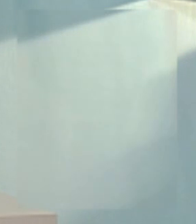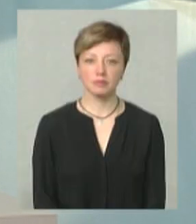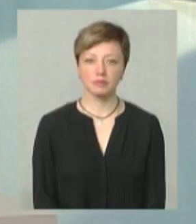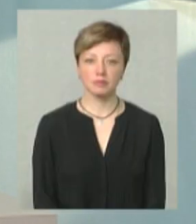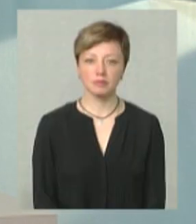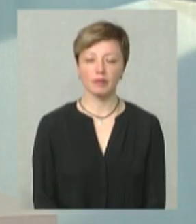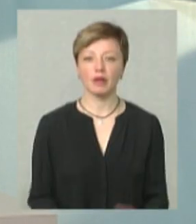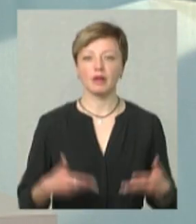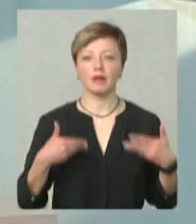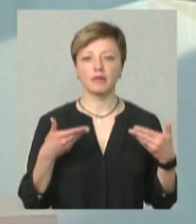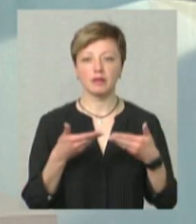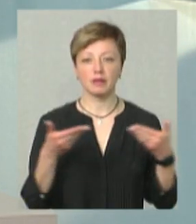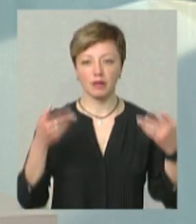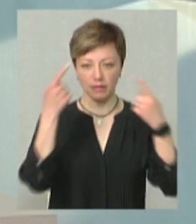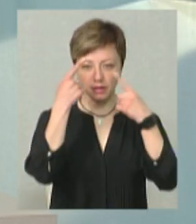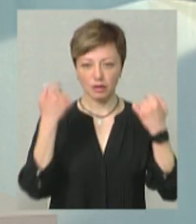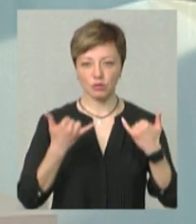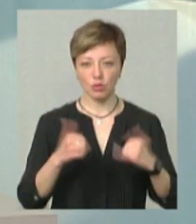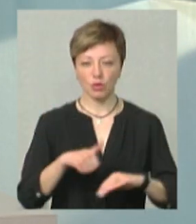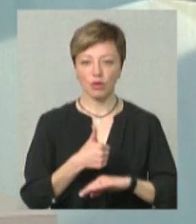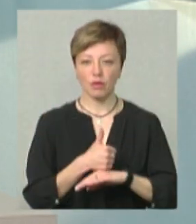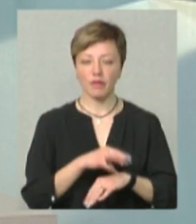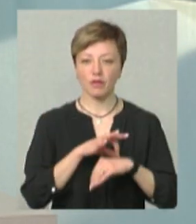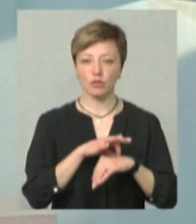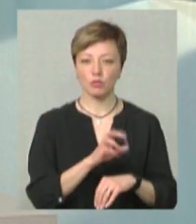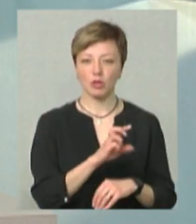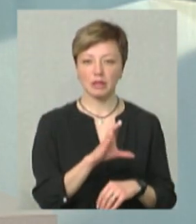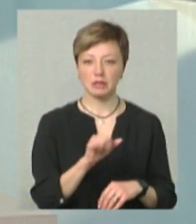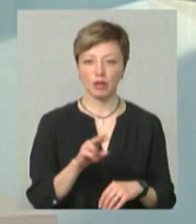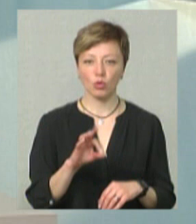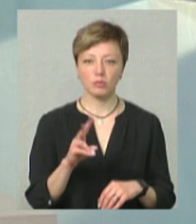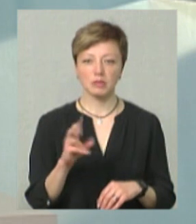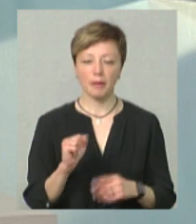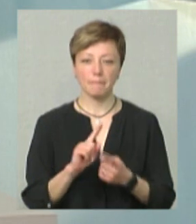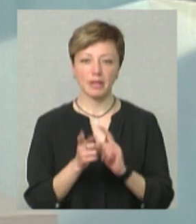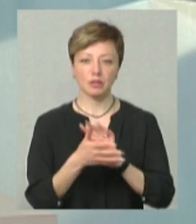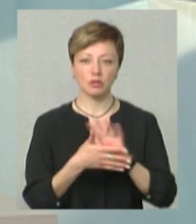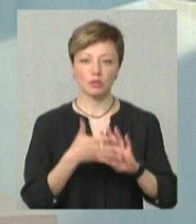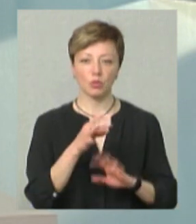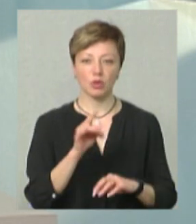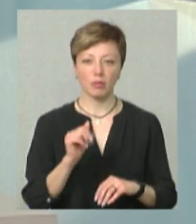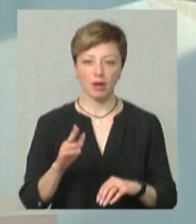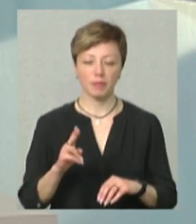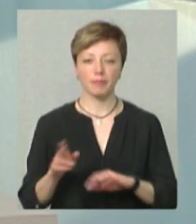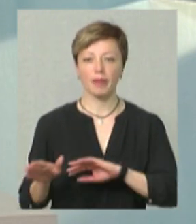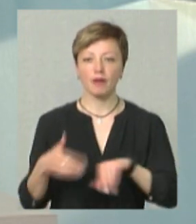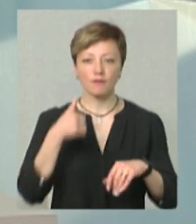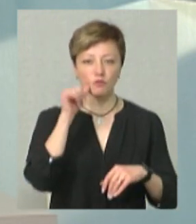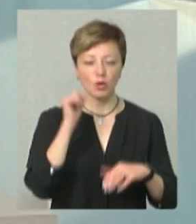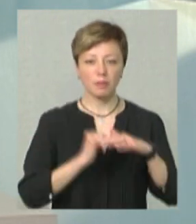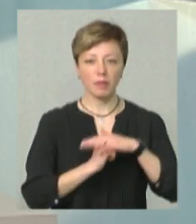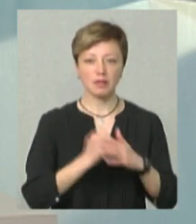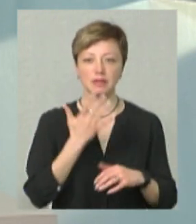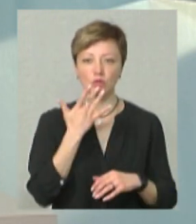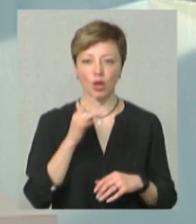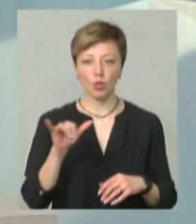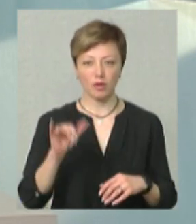Вітаю! В етері сьогодні головне. Мене звати Богдана Сидомська. На жестову мову перекладає Ольга Рибак. Учора на базі Хмельницького національного